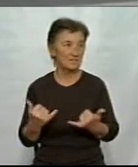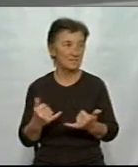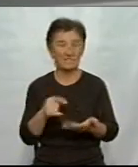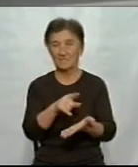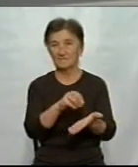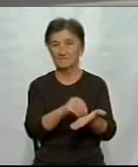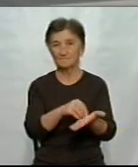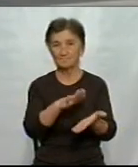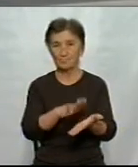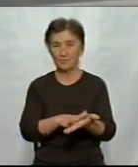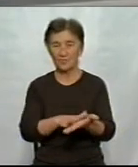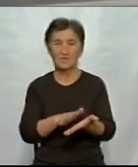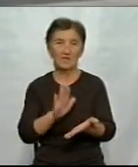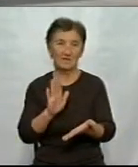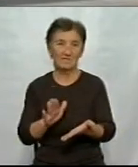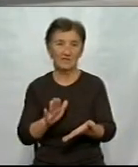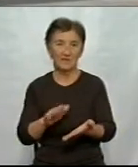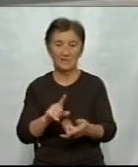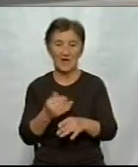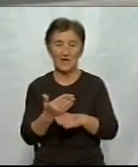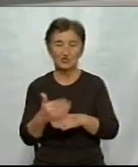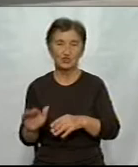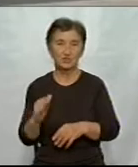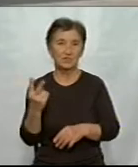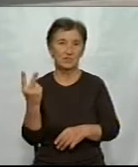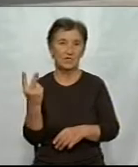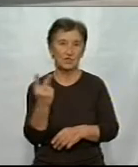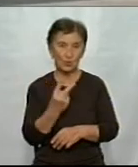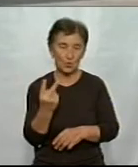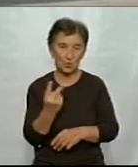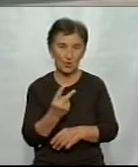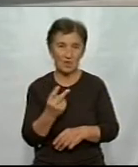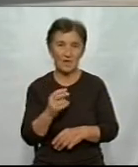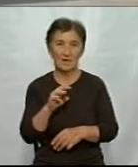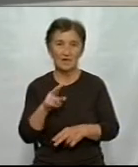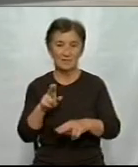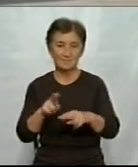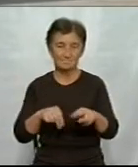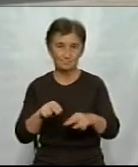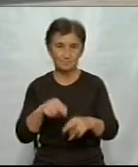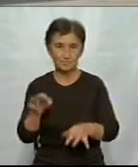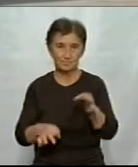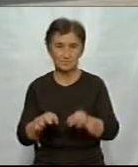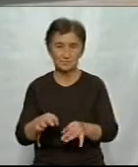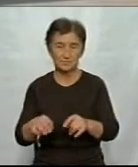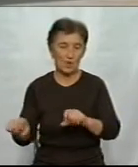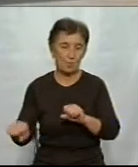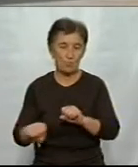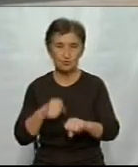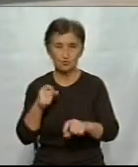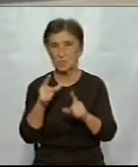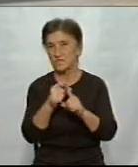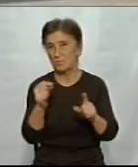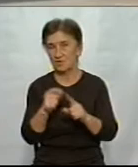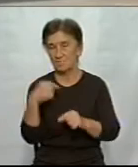відданіся до єдиної реєстру досудових розслідувань за частиною 2 статті 286 Кримінального кодексу України порушення правил безпеки дорожнього